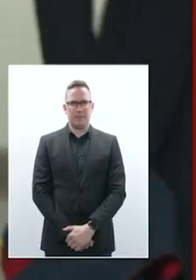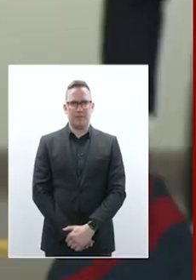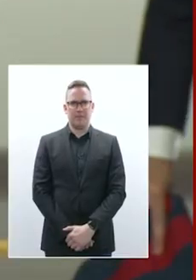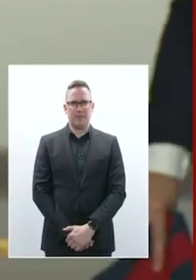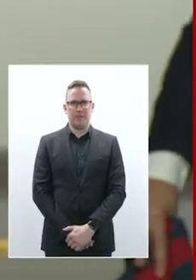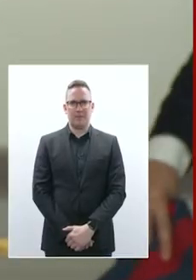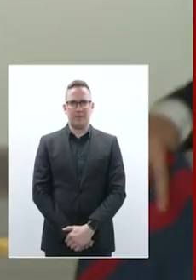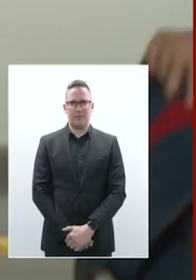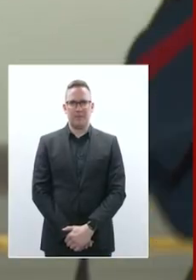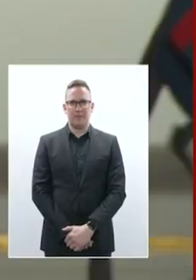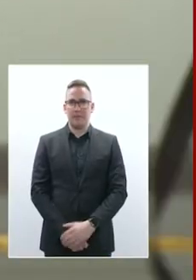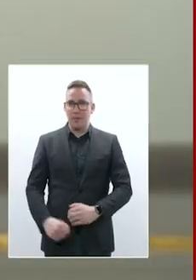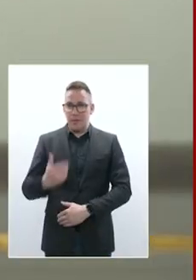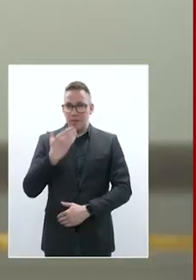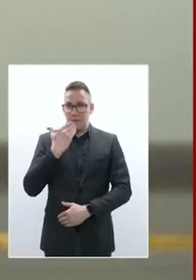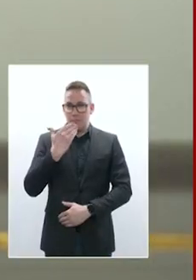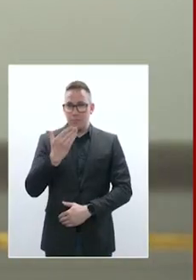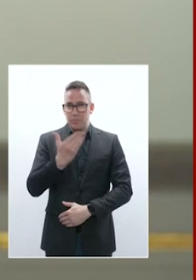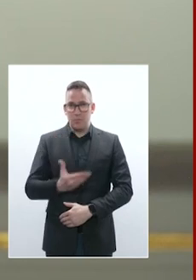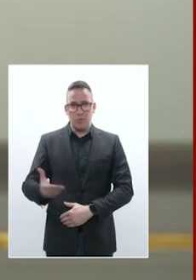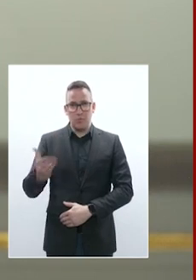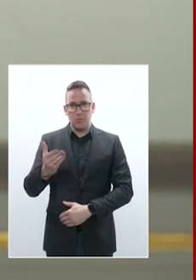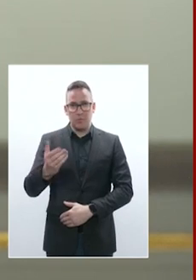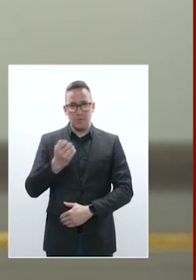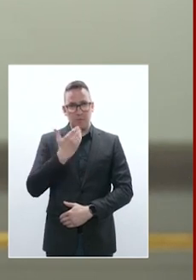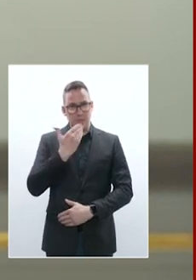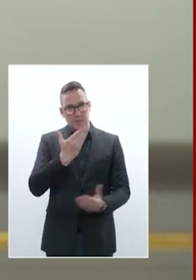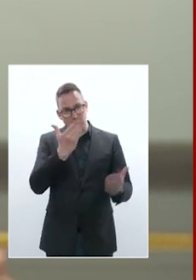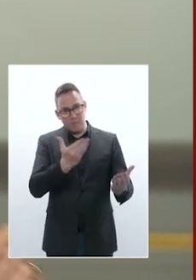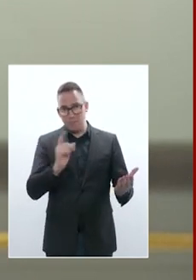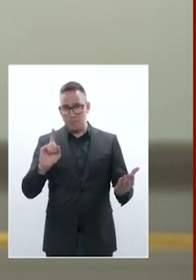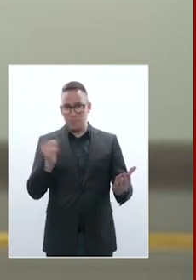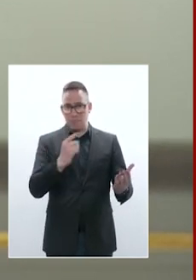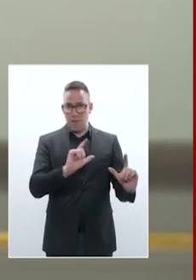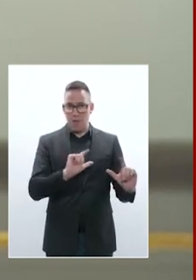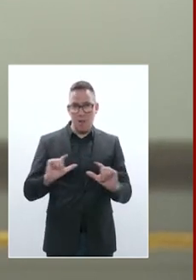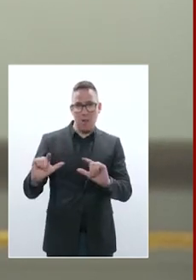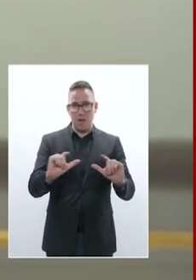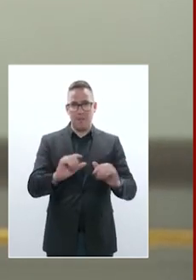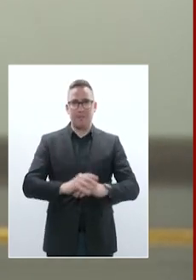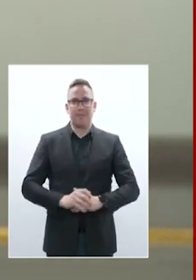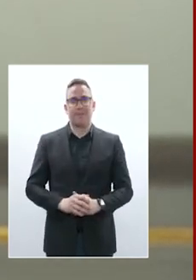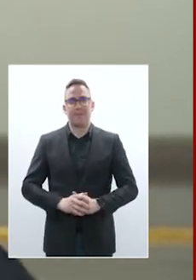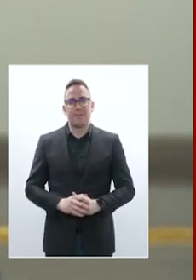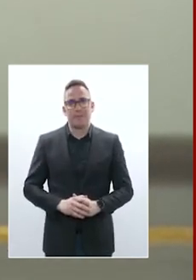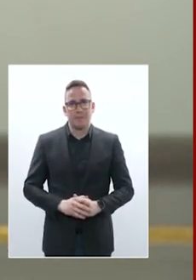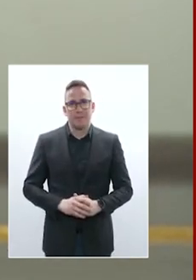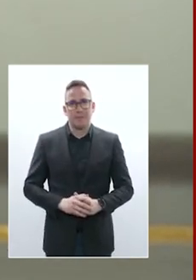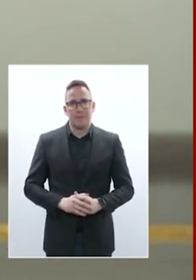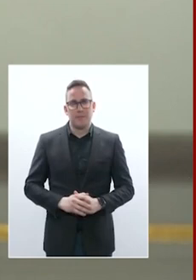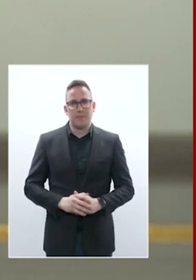Bonjour à toutes et tous et merci d'être là. Je vais juste dire quelques mots d'introduction pour caler cette discussion